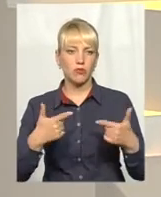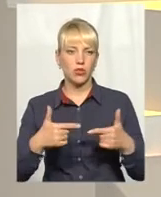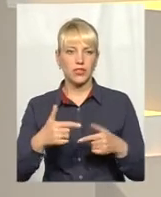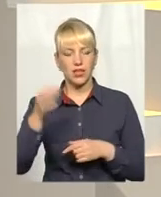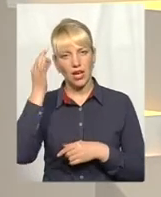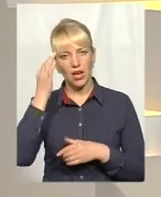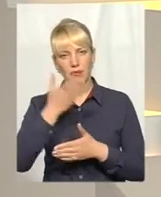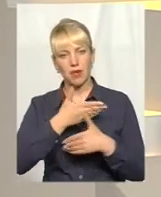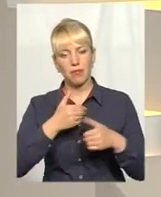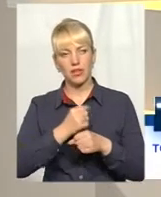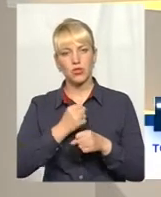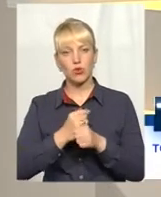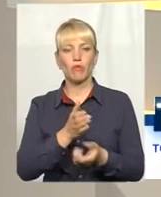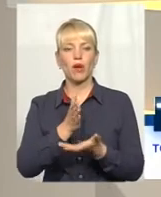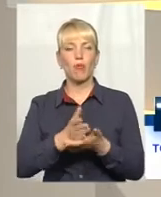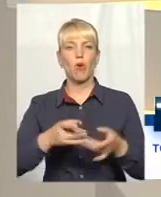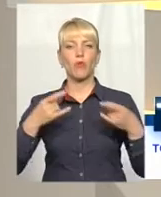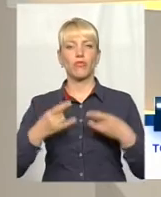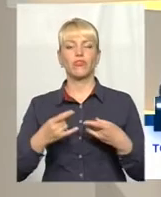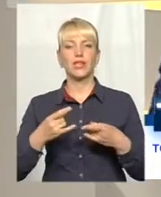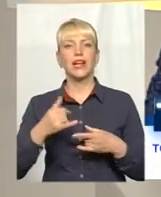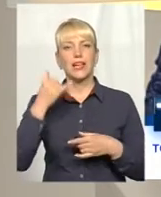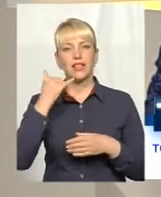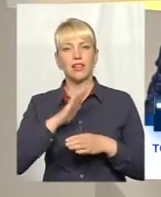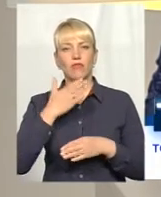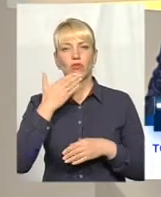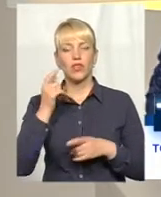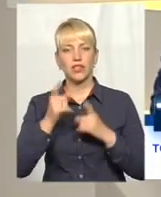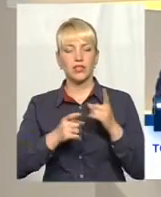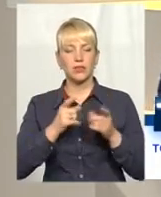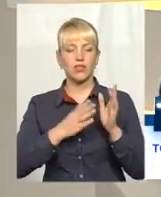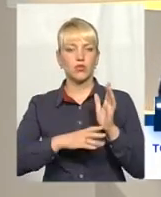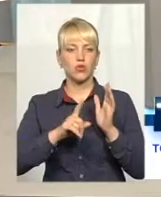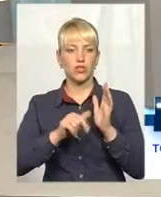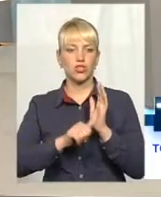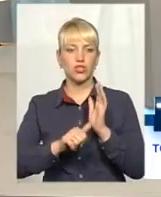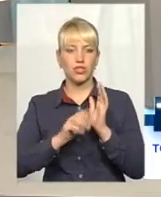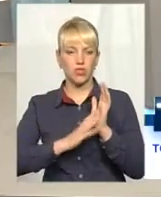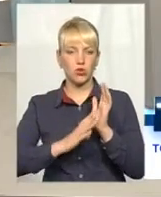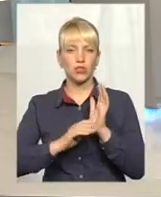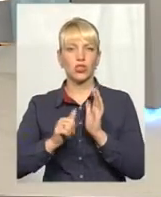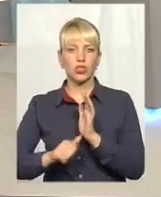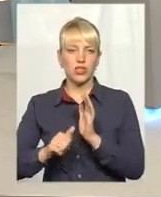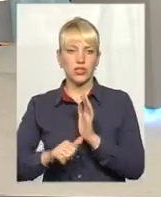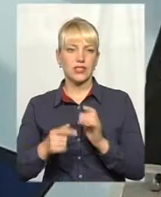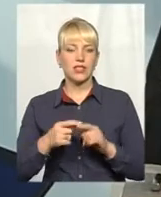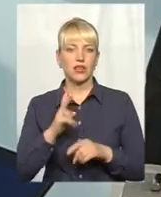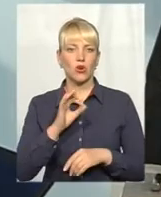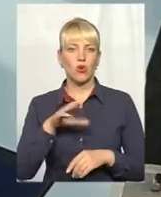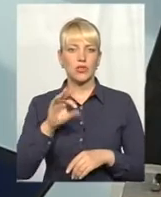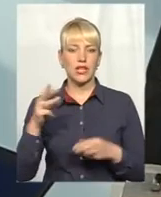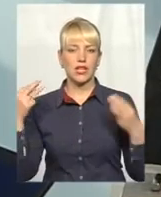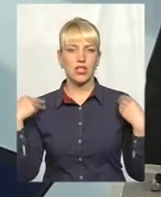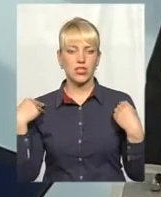Нагадую, працюємо для вас в прямому ефірі. Телефонні зміни 61 90 60. І у нас в студії Олег Олександрович Костенко, начальник управління